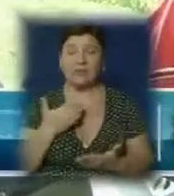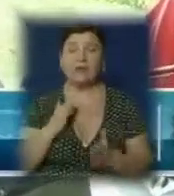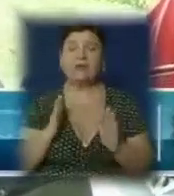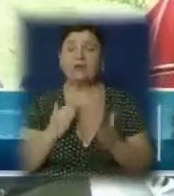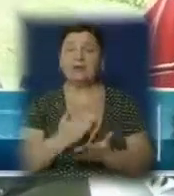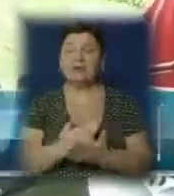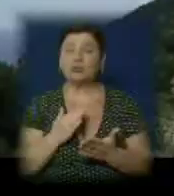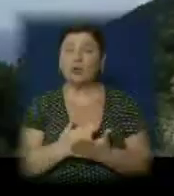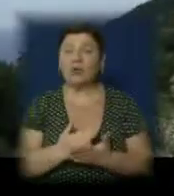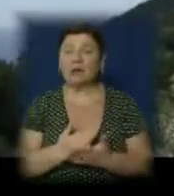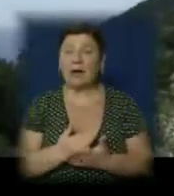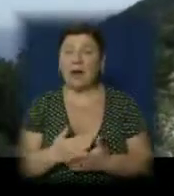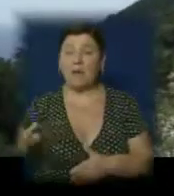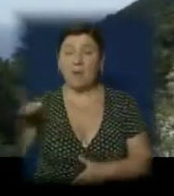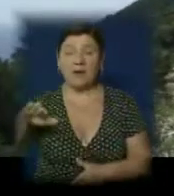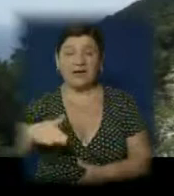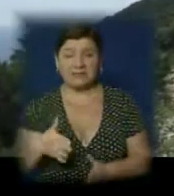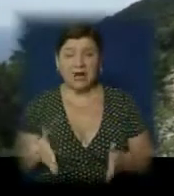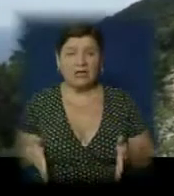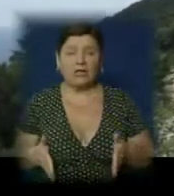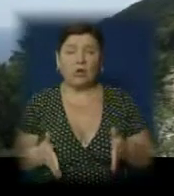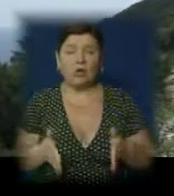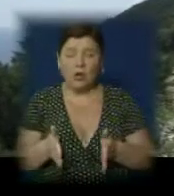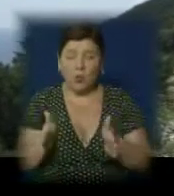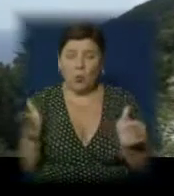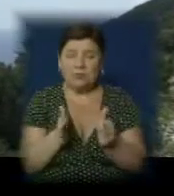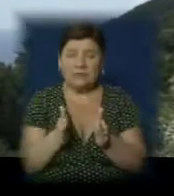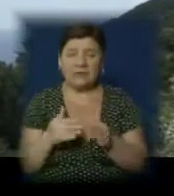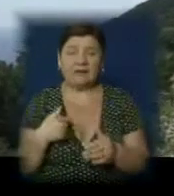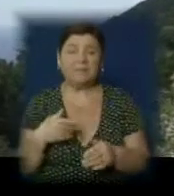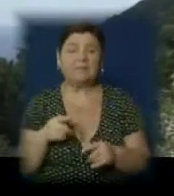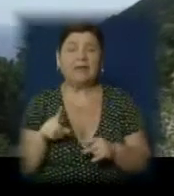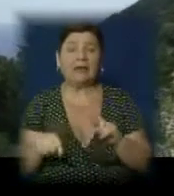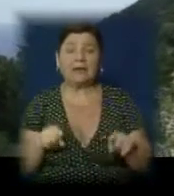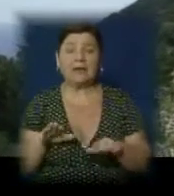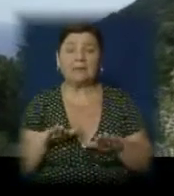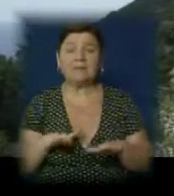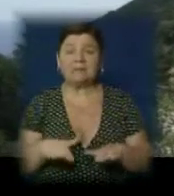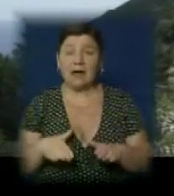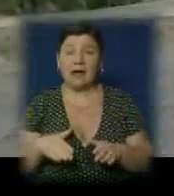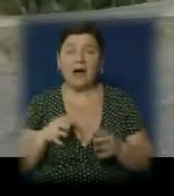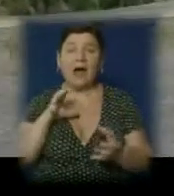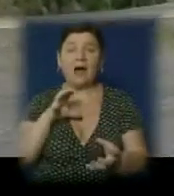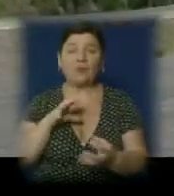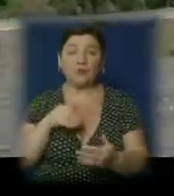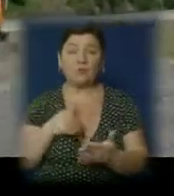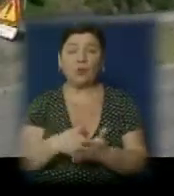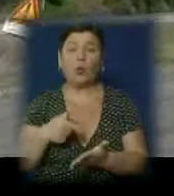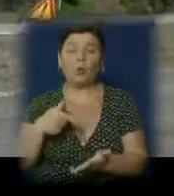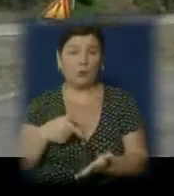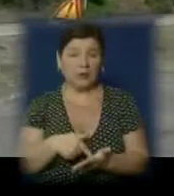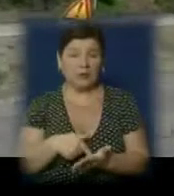є тільки на восточному побережжі. Дороги узкі, дуже узкі. В ніяких містах, в місті, автобус доходить до міста